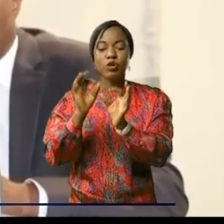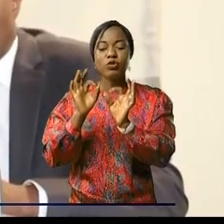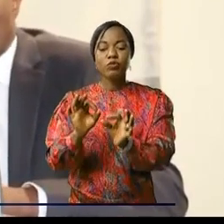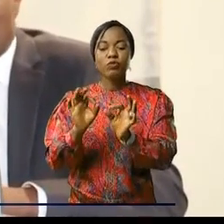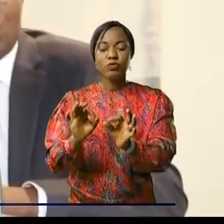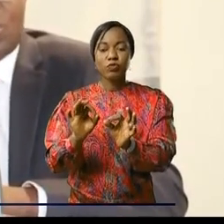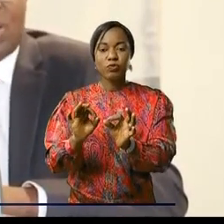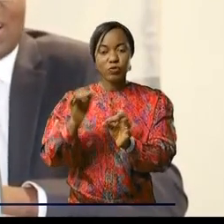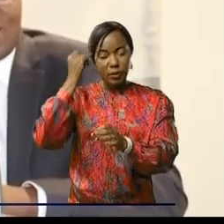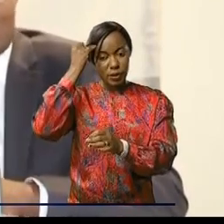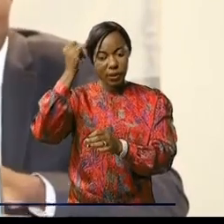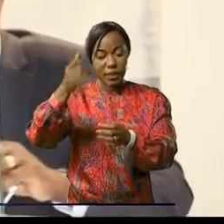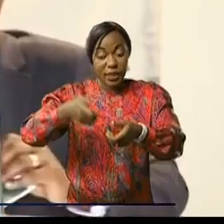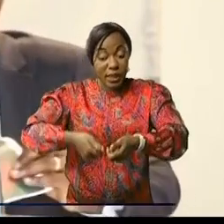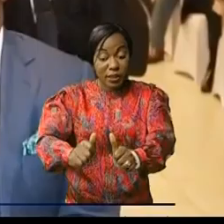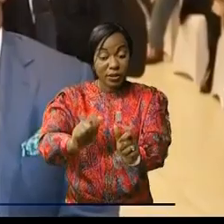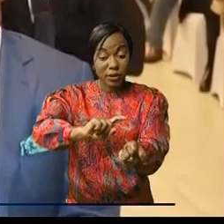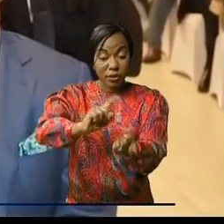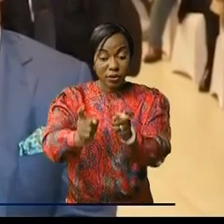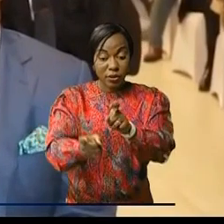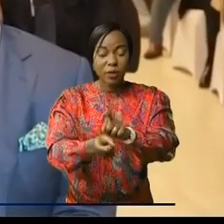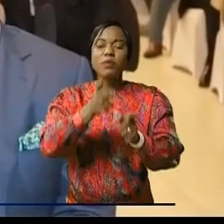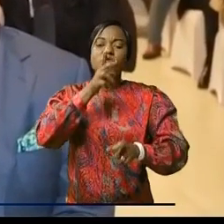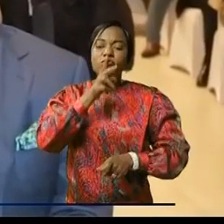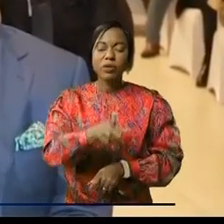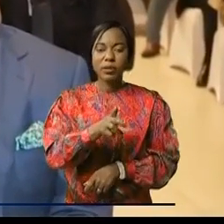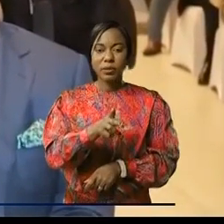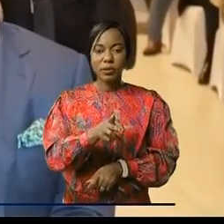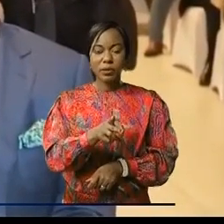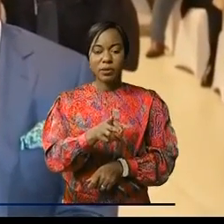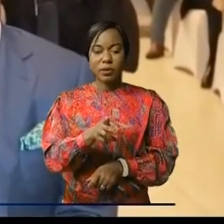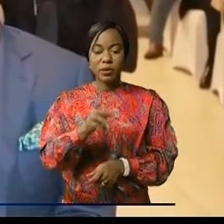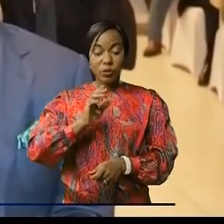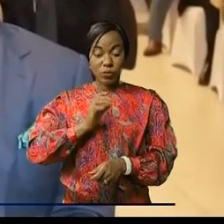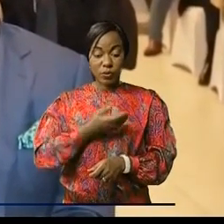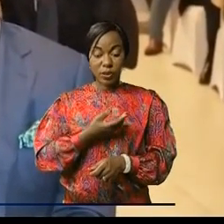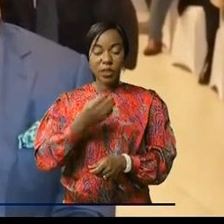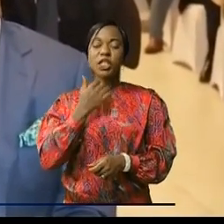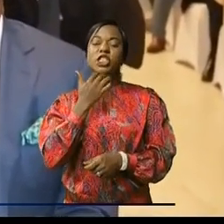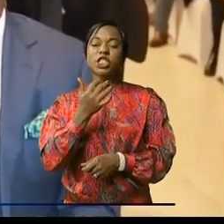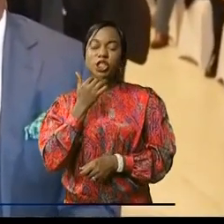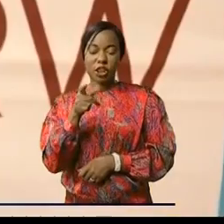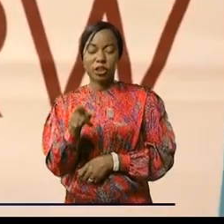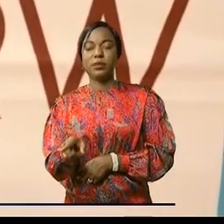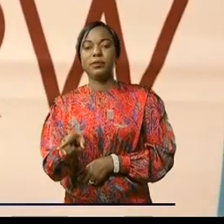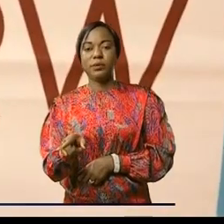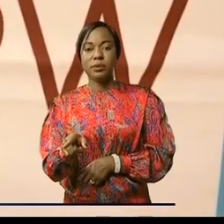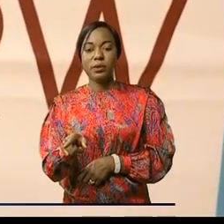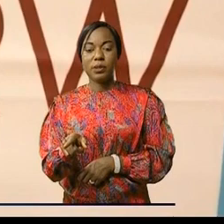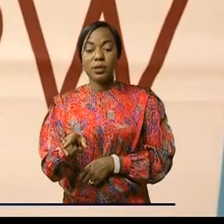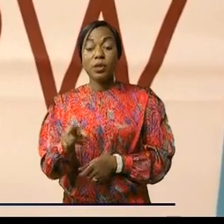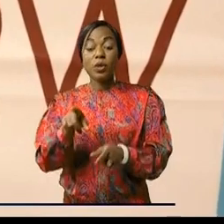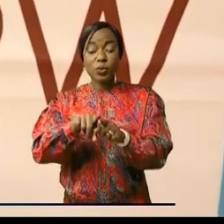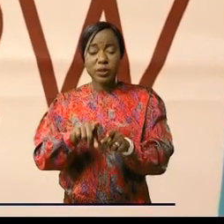axé sur la transformation réelle de nos produits. Les volumes de nos exportations,